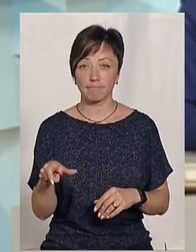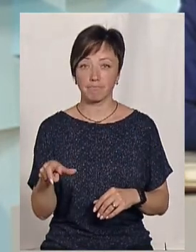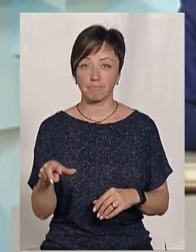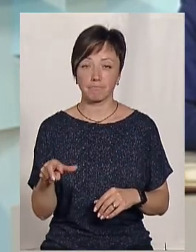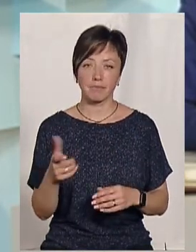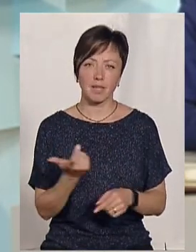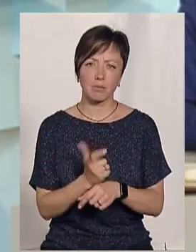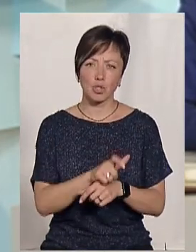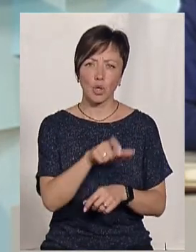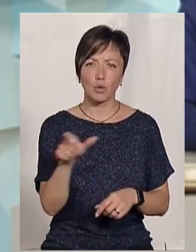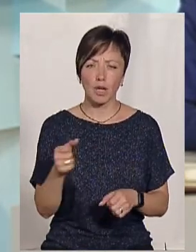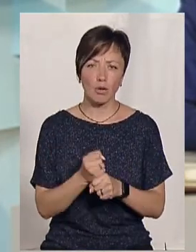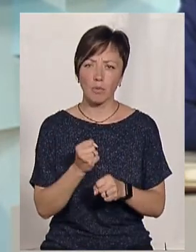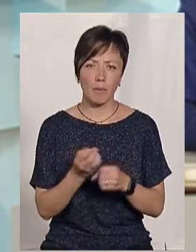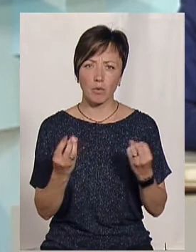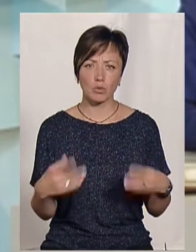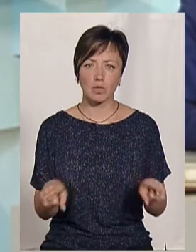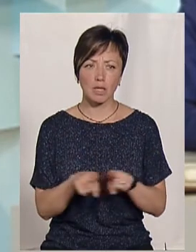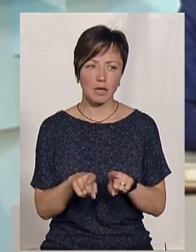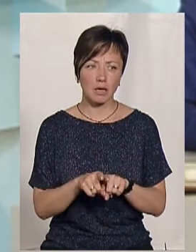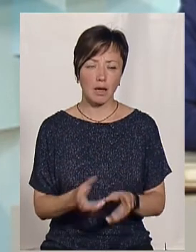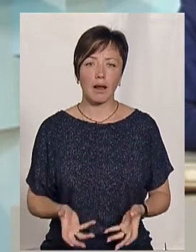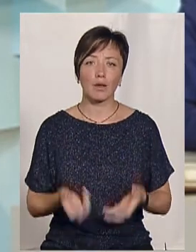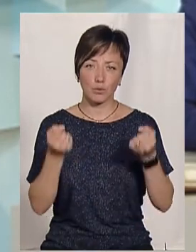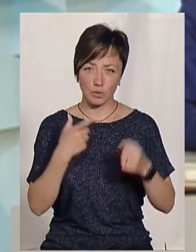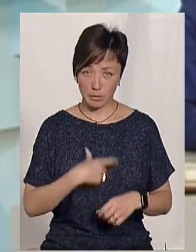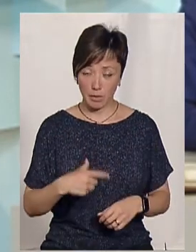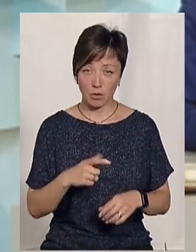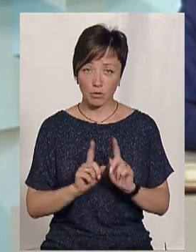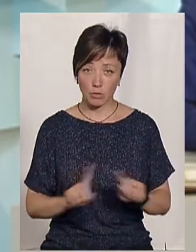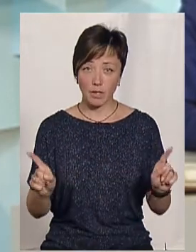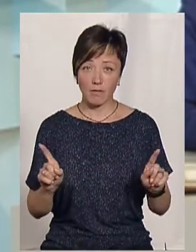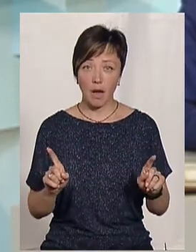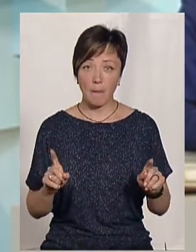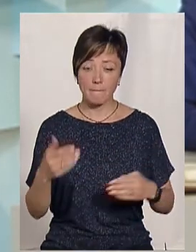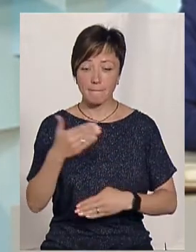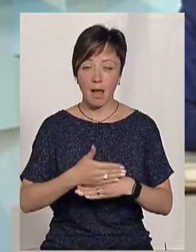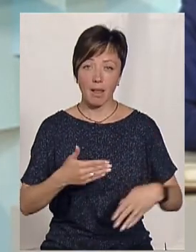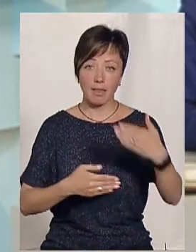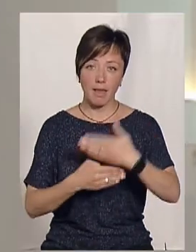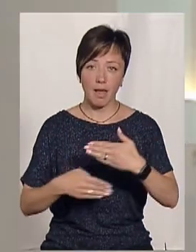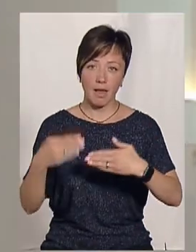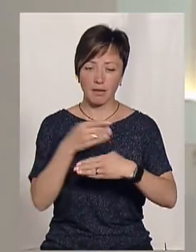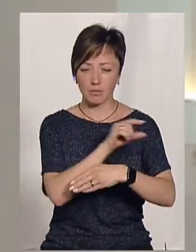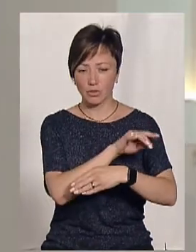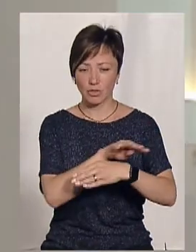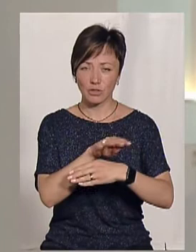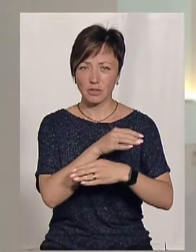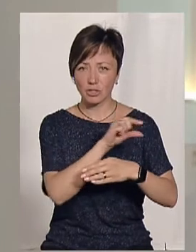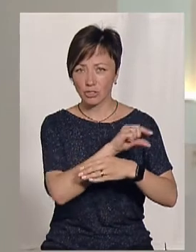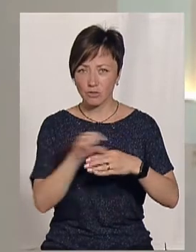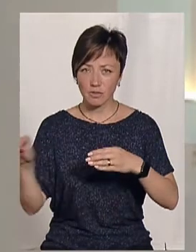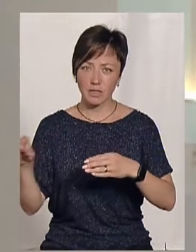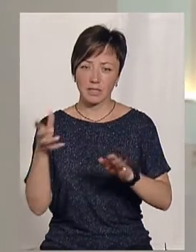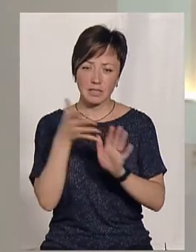по суті, більшість людей роблять це не просто так, вони рятуються, так. Особливо в панельних будинках, де оті шви, затікає,